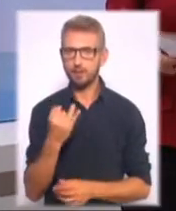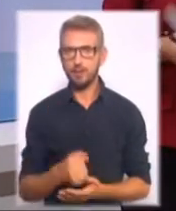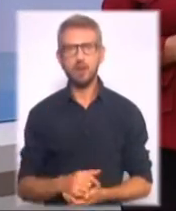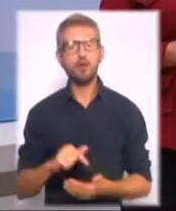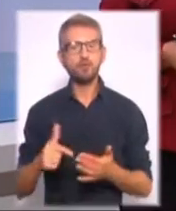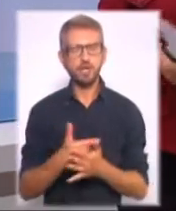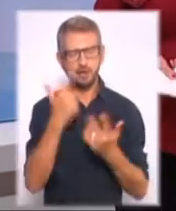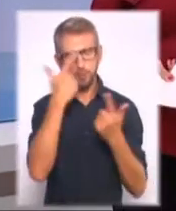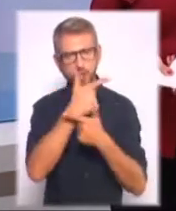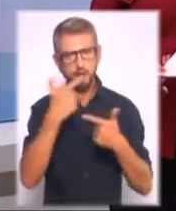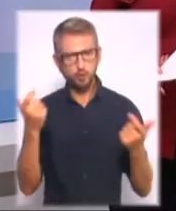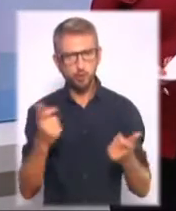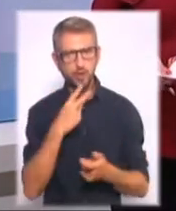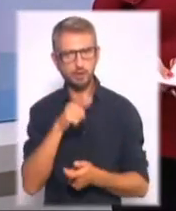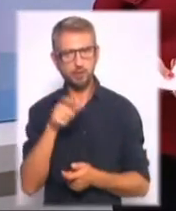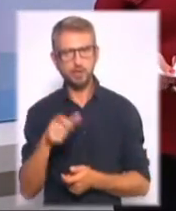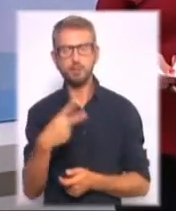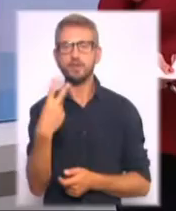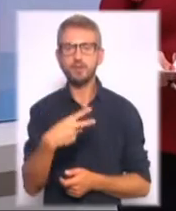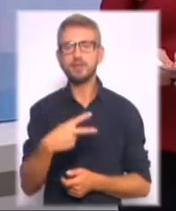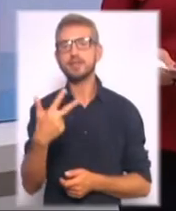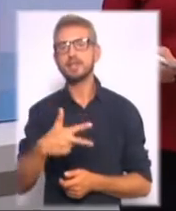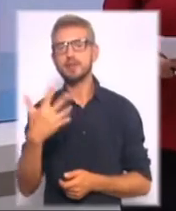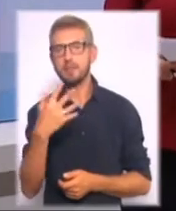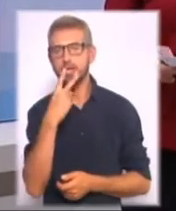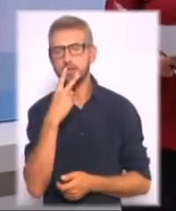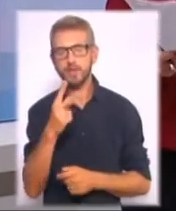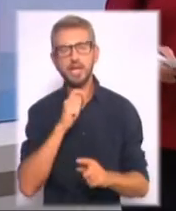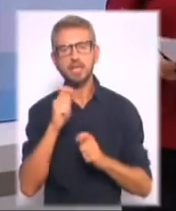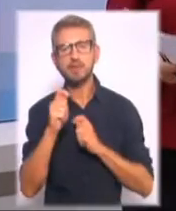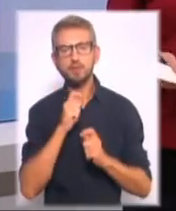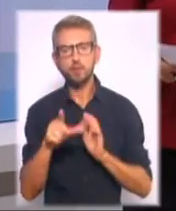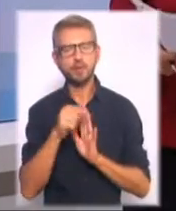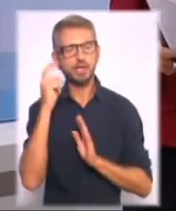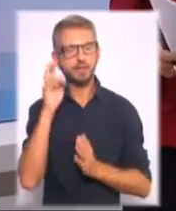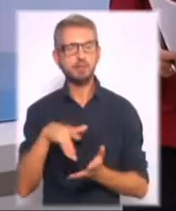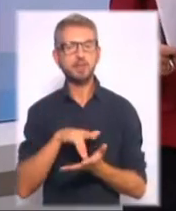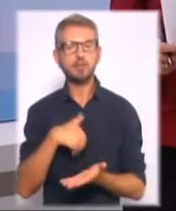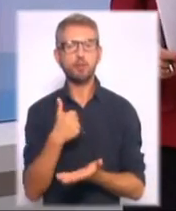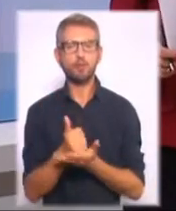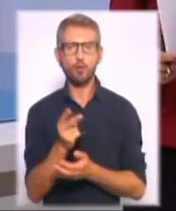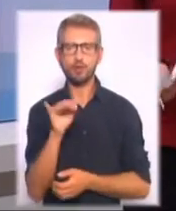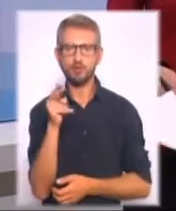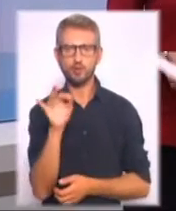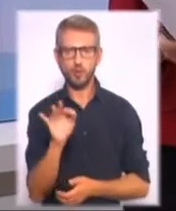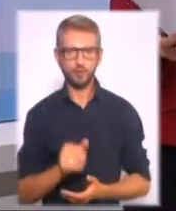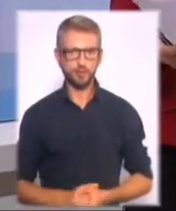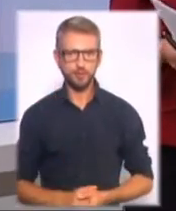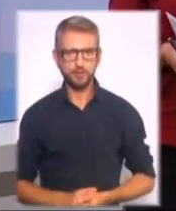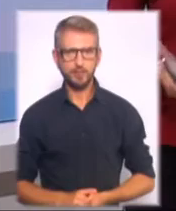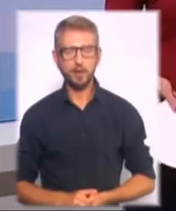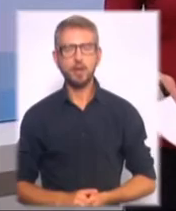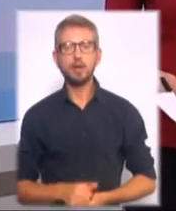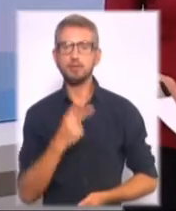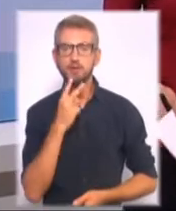раз прононсую нашим глядачам, о 20.35 дивіться інтерв'ю з київським міським головою Віталієм Кличком. І СТН